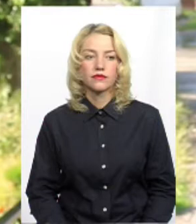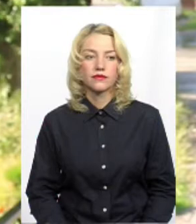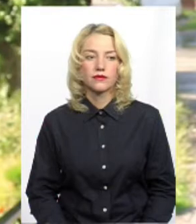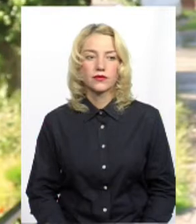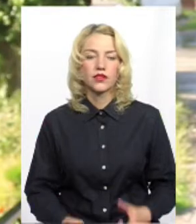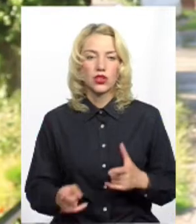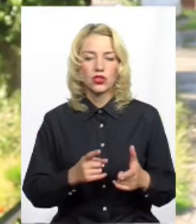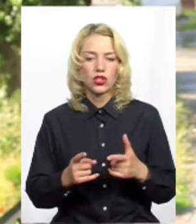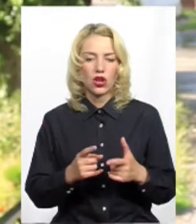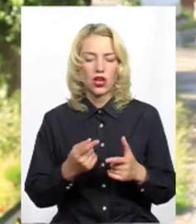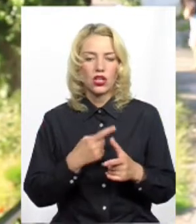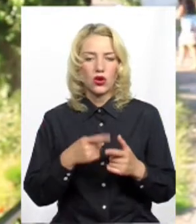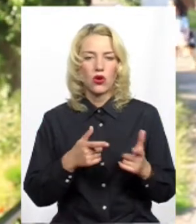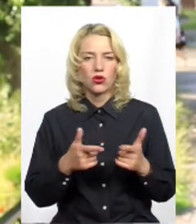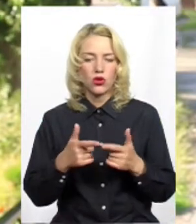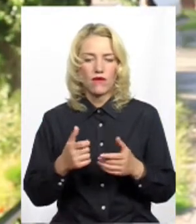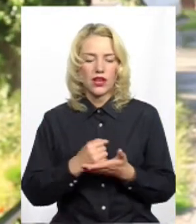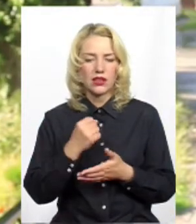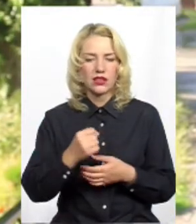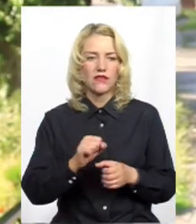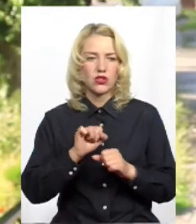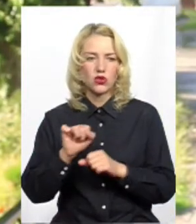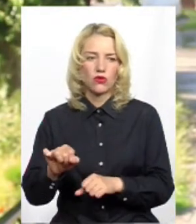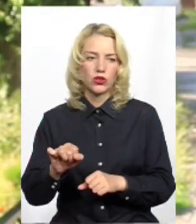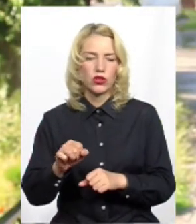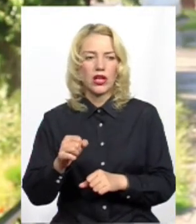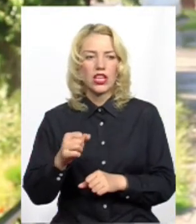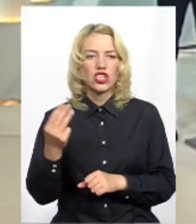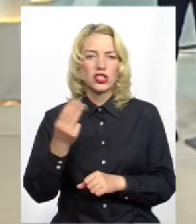Чи готовий кандидат відстоювати позицію шепетійських залізничників?